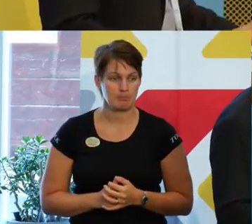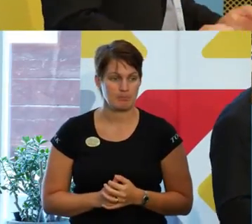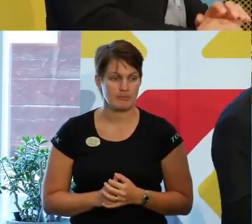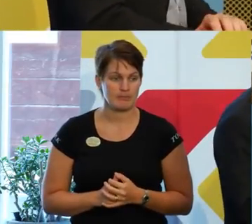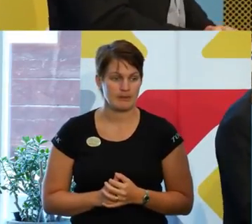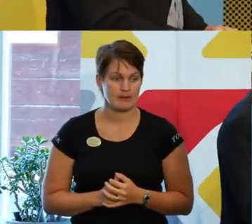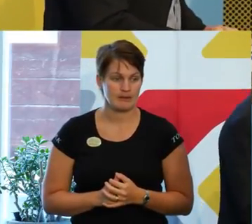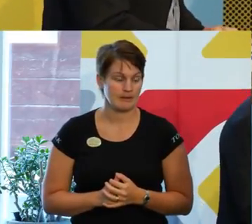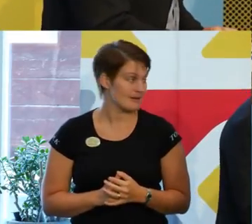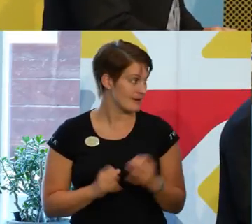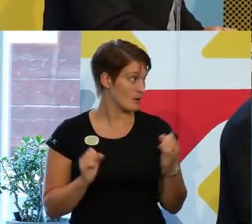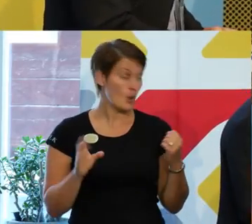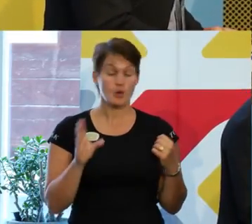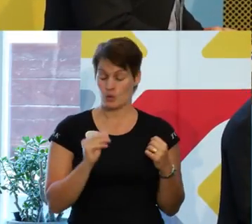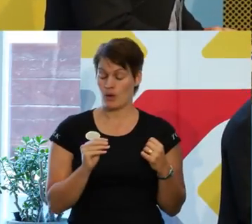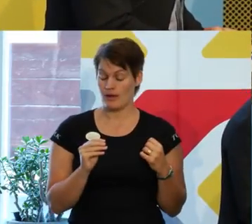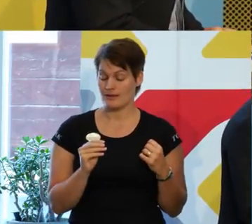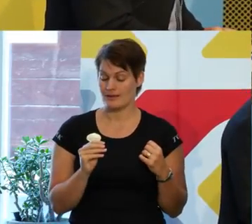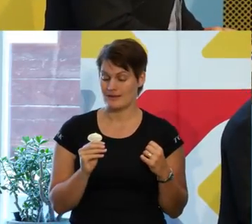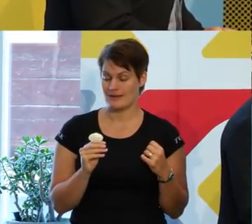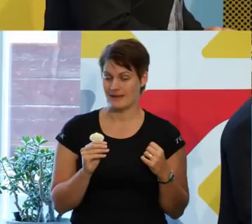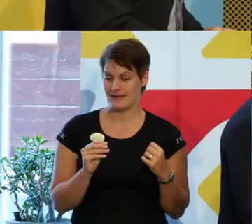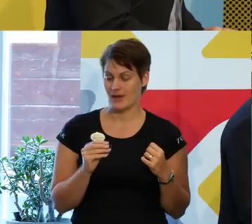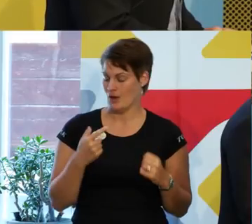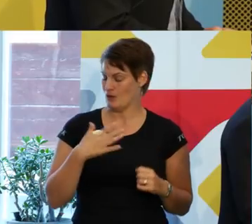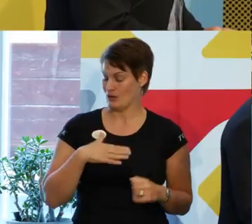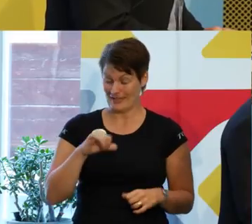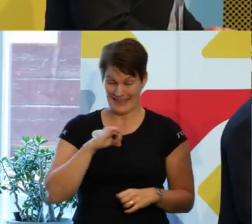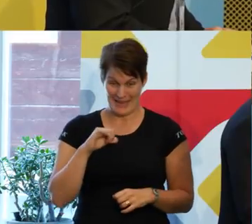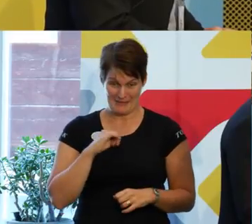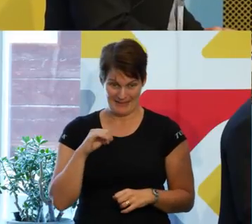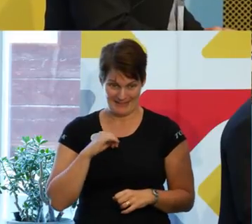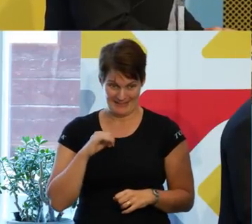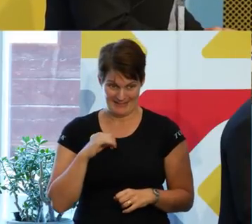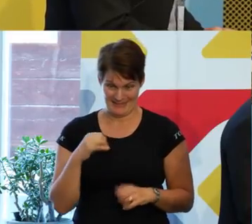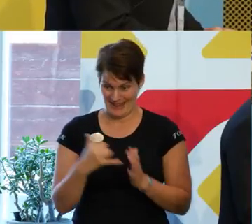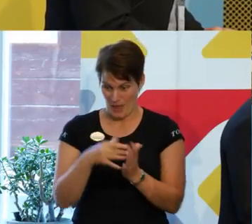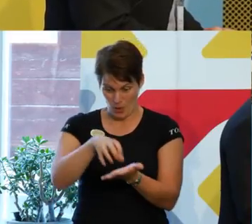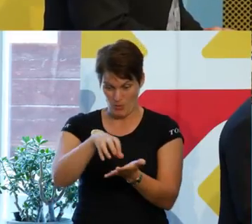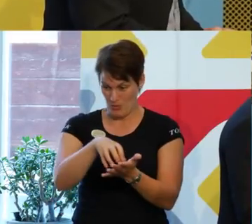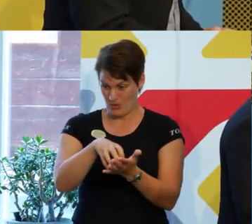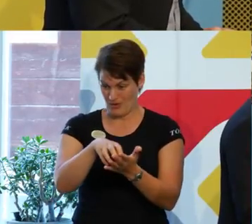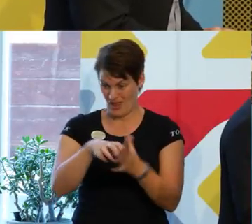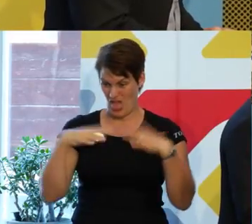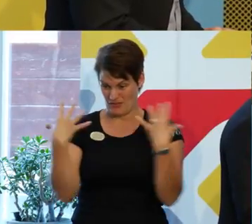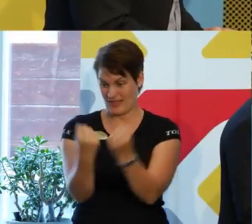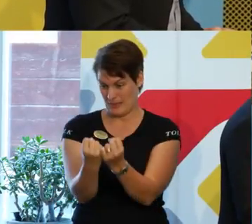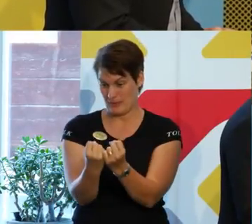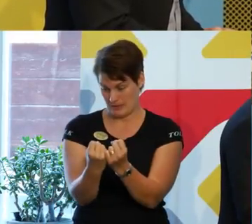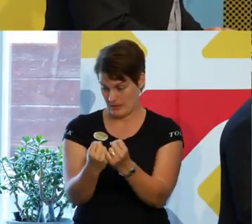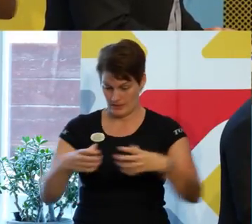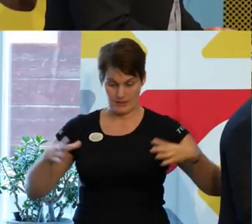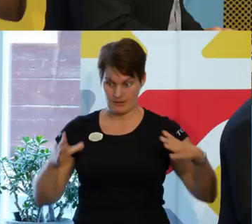Och då får jag bara knyta an. För det som jag tycker är så himla trevligt är ju då det här kommunövergripande då. Det är att vi har